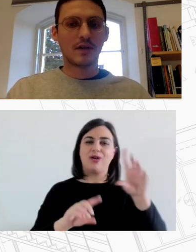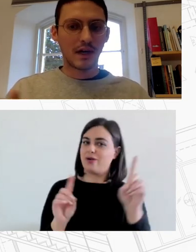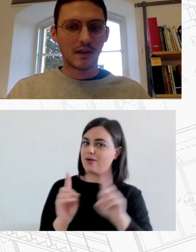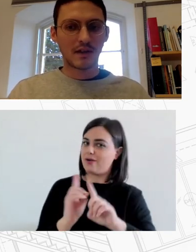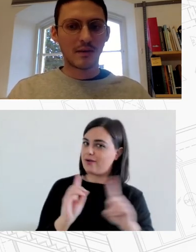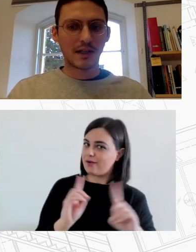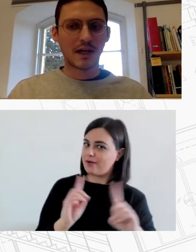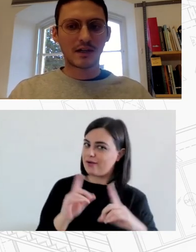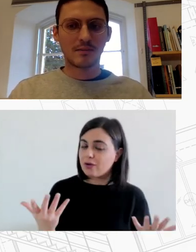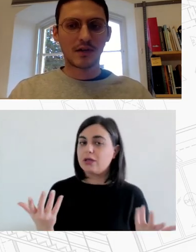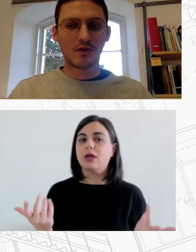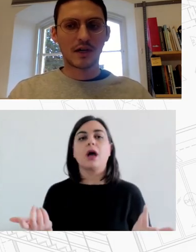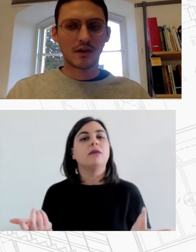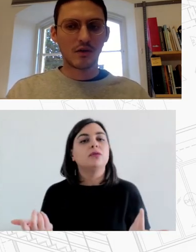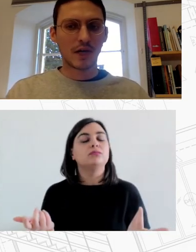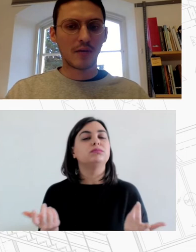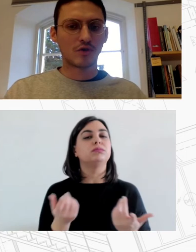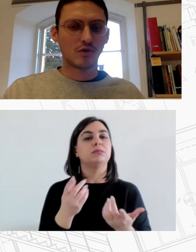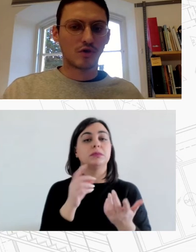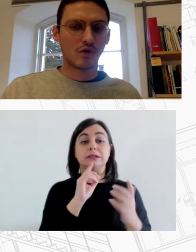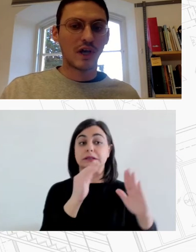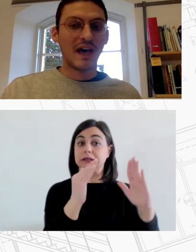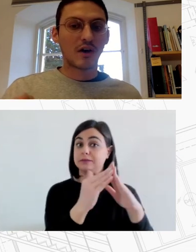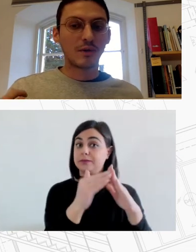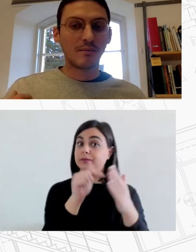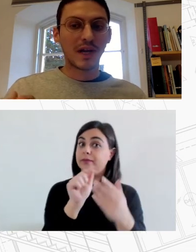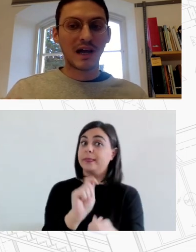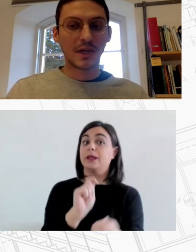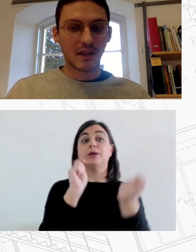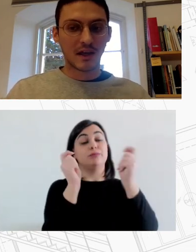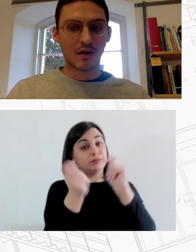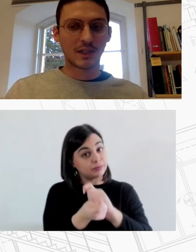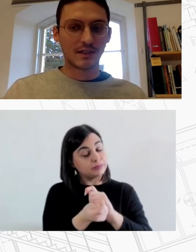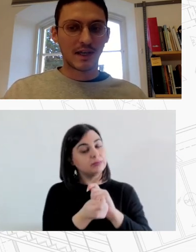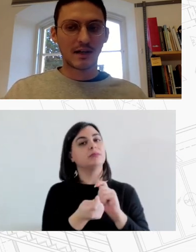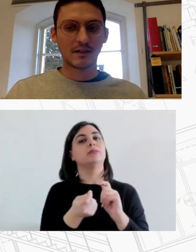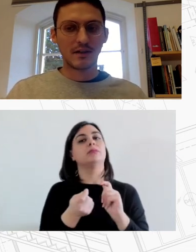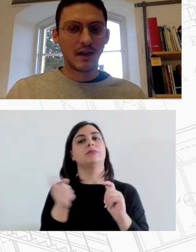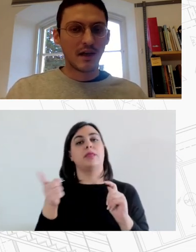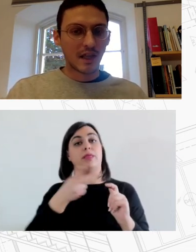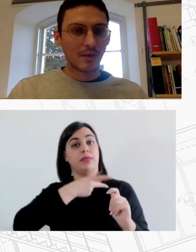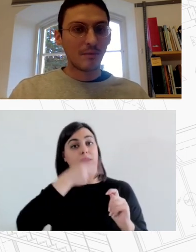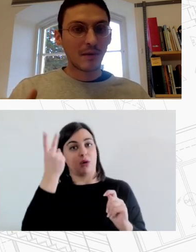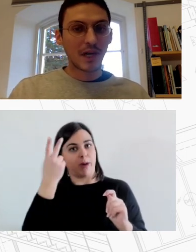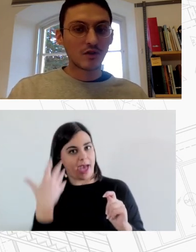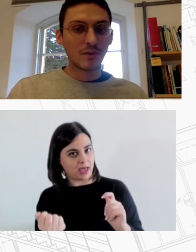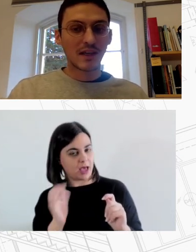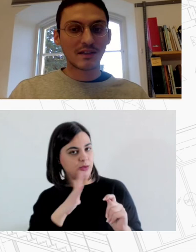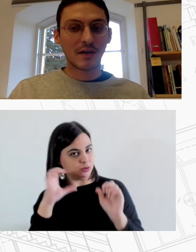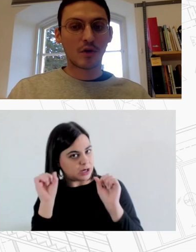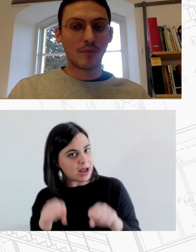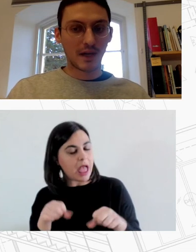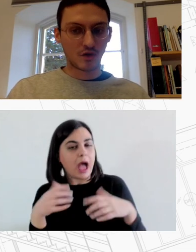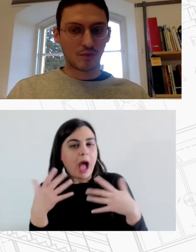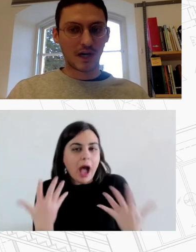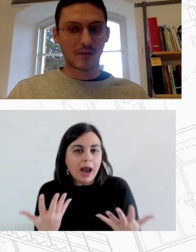δηλαδή την επανάχρηση με κοινωνικά και οικονομικά προσθετούς όρους ακόμη και αν μιλάμε για δικαίωμα στη στέγαση θα πρέπει να μιλήσουμε και για